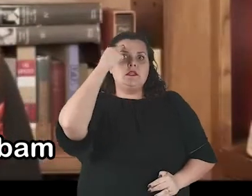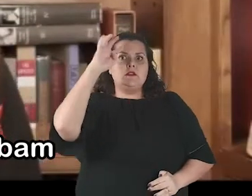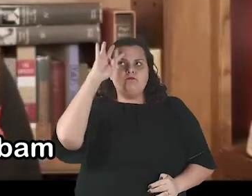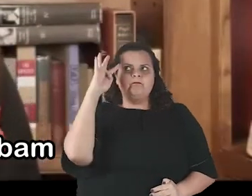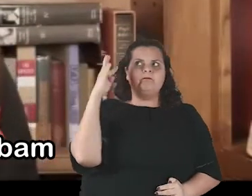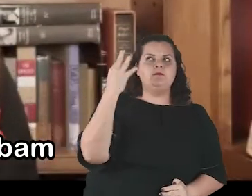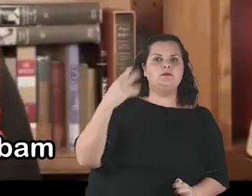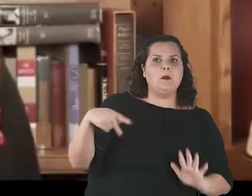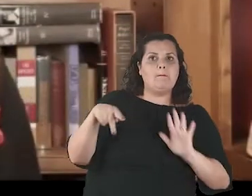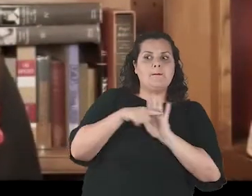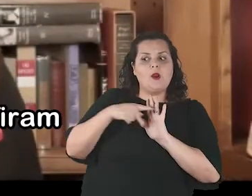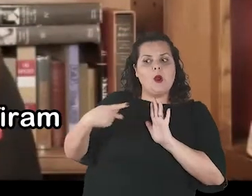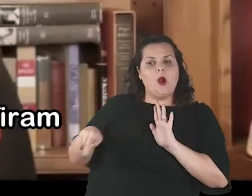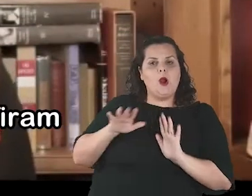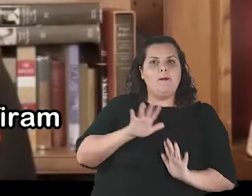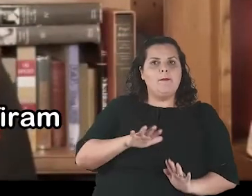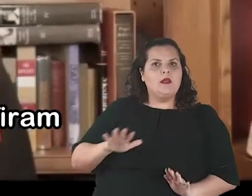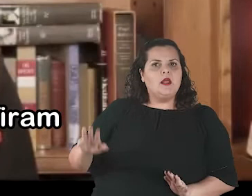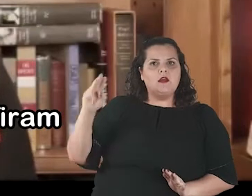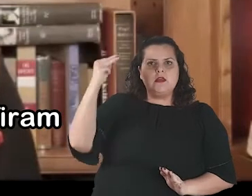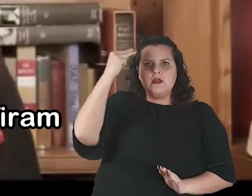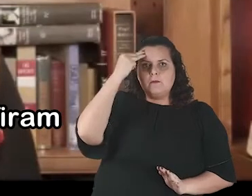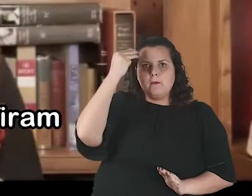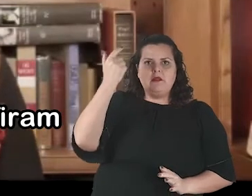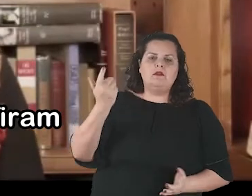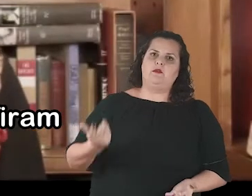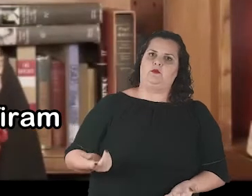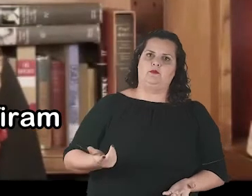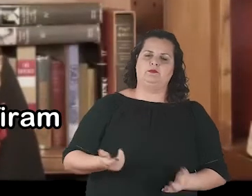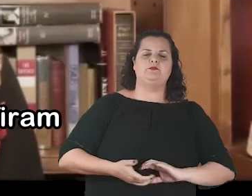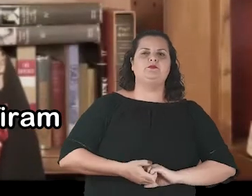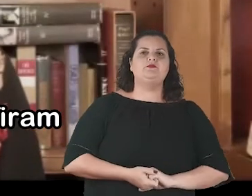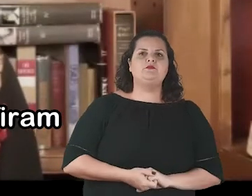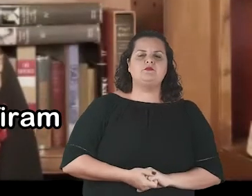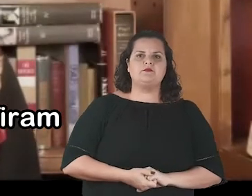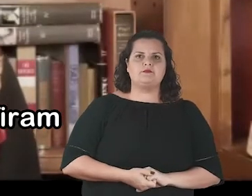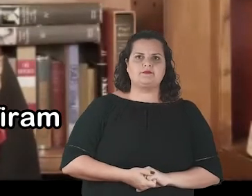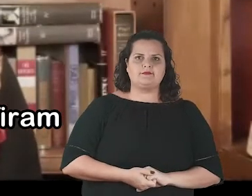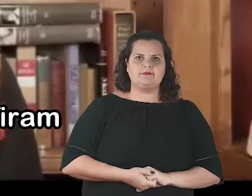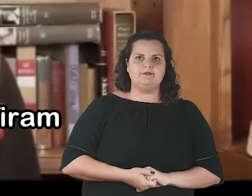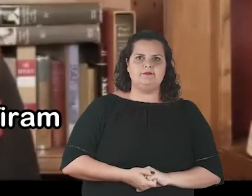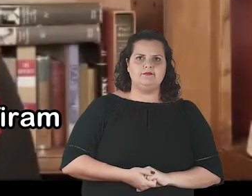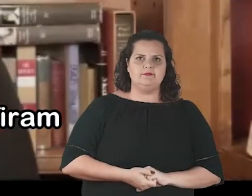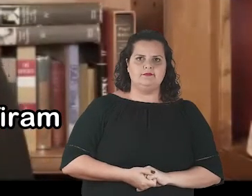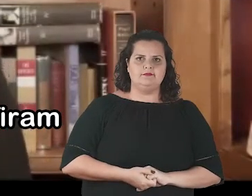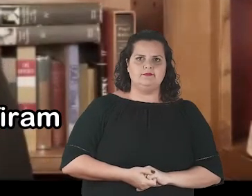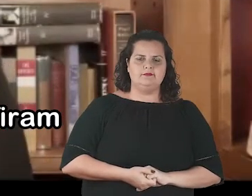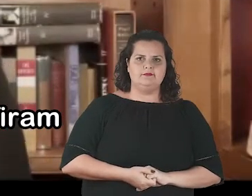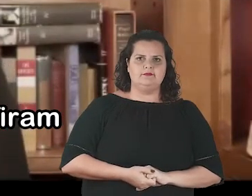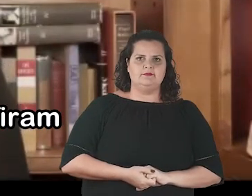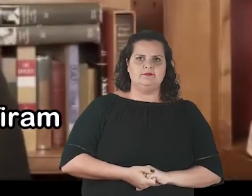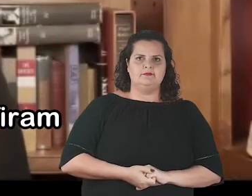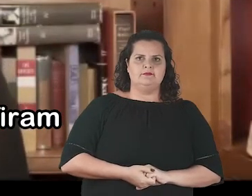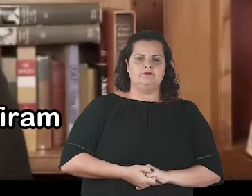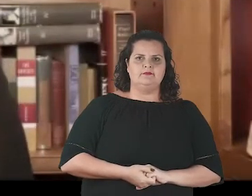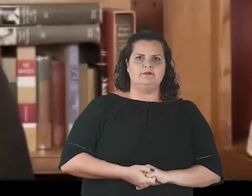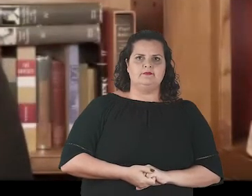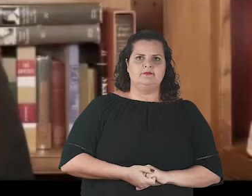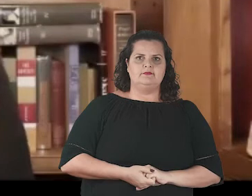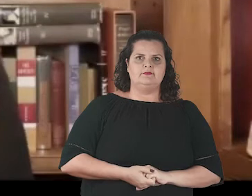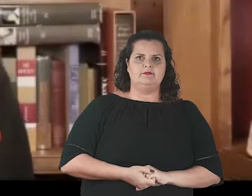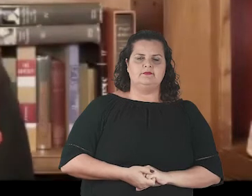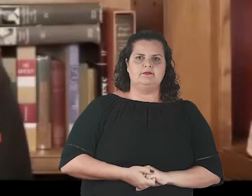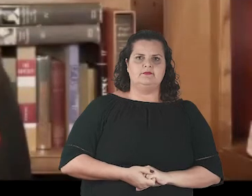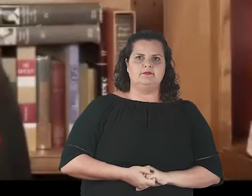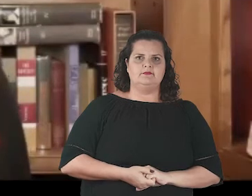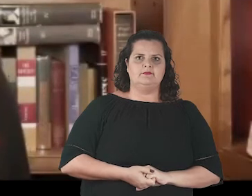prohibit that anything that manipulates or interferes with children's rights to